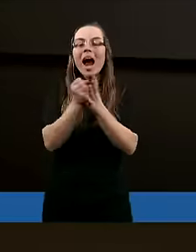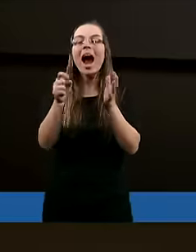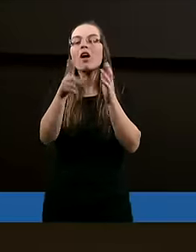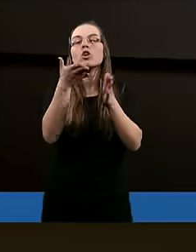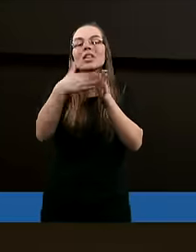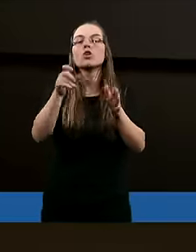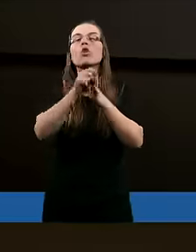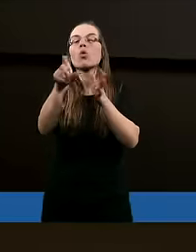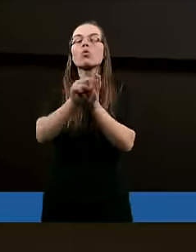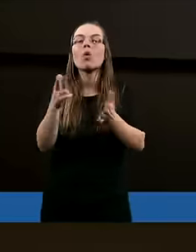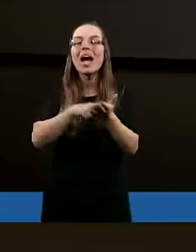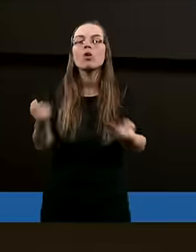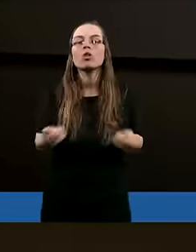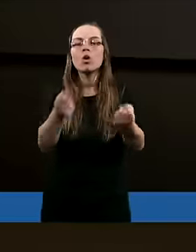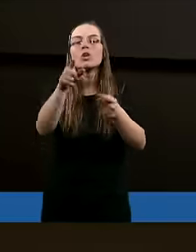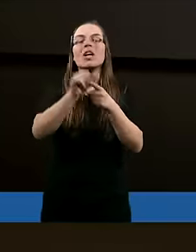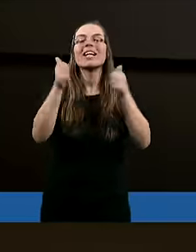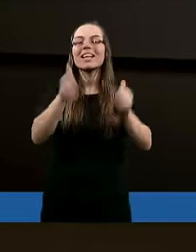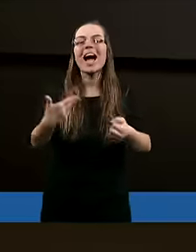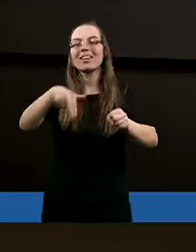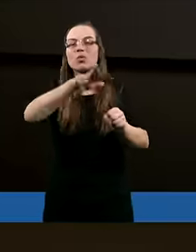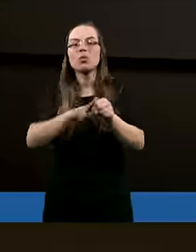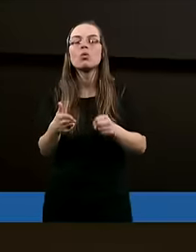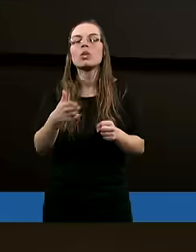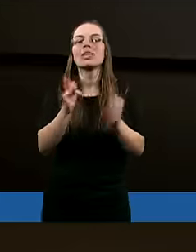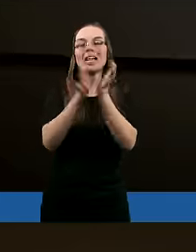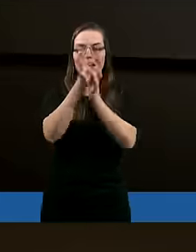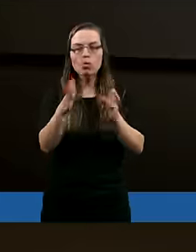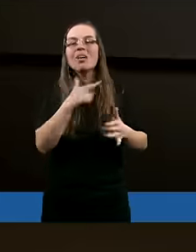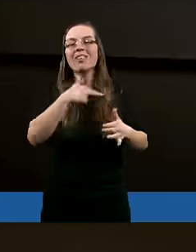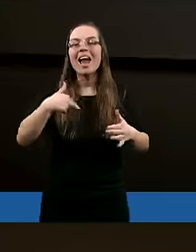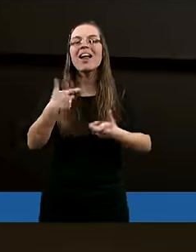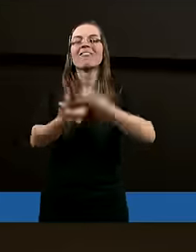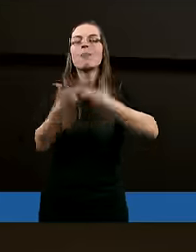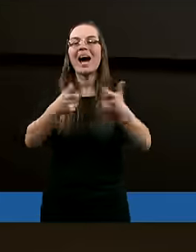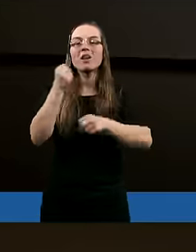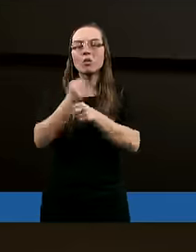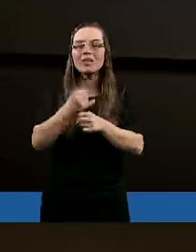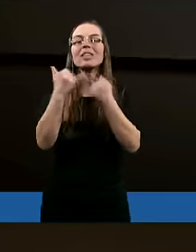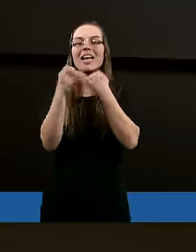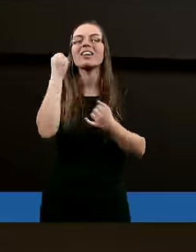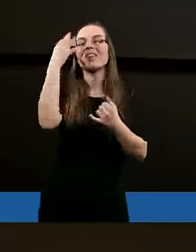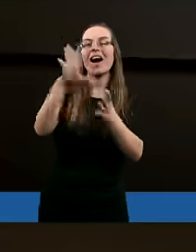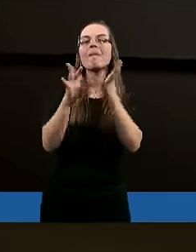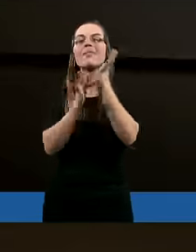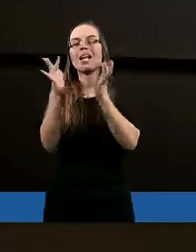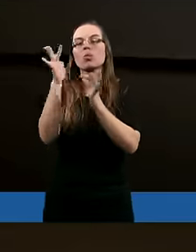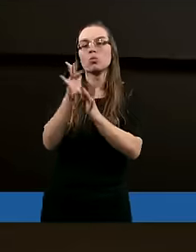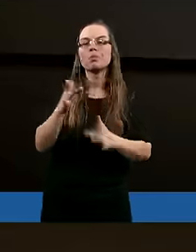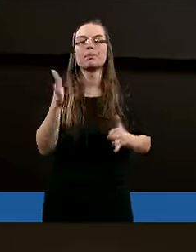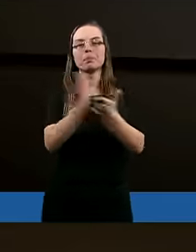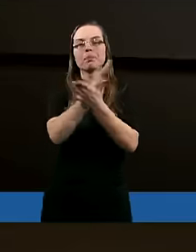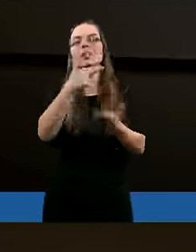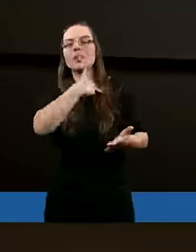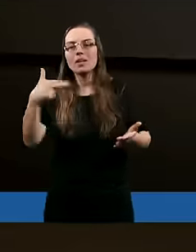dążymy. To jest stan, który Jezus w nas wypracowuje, jeżeli w nim trwamy. I